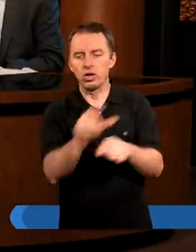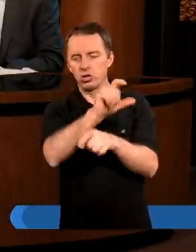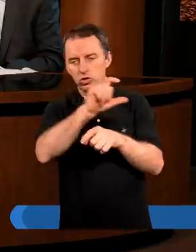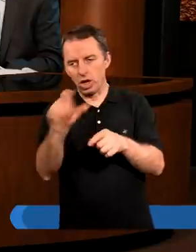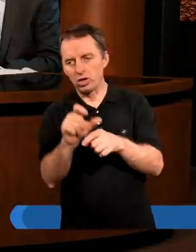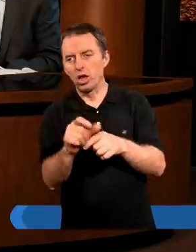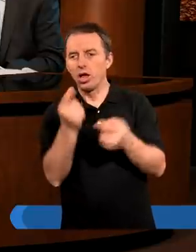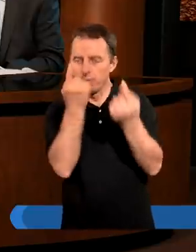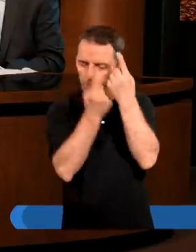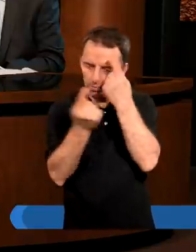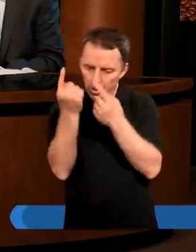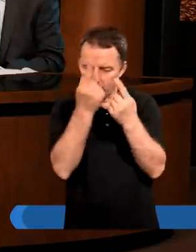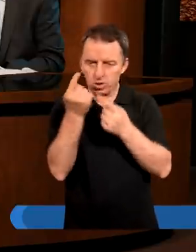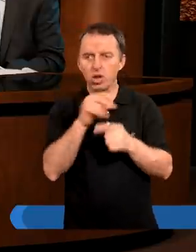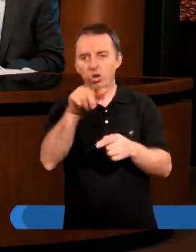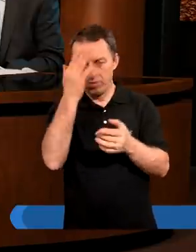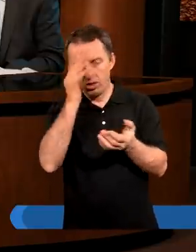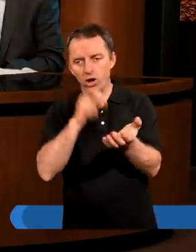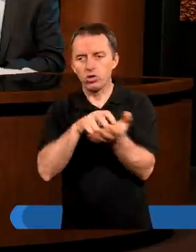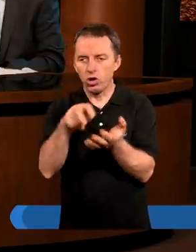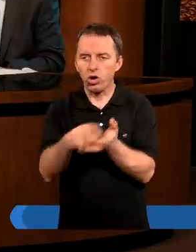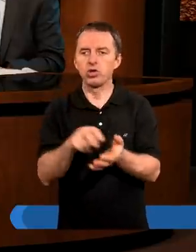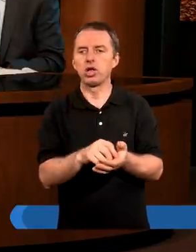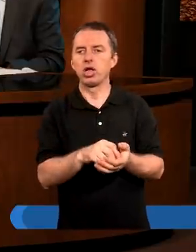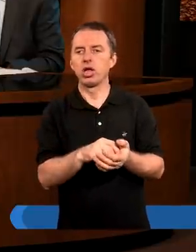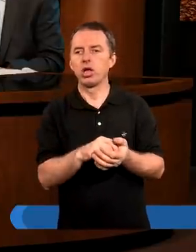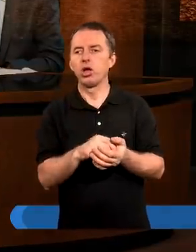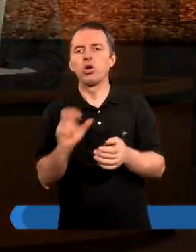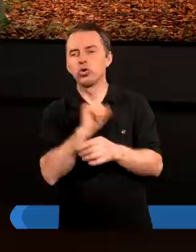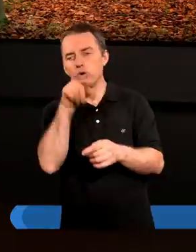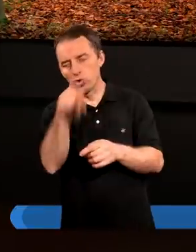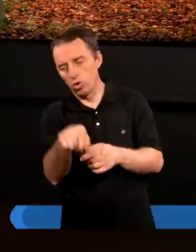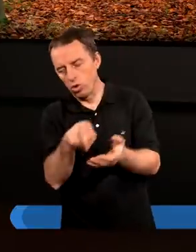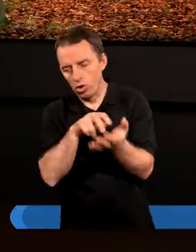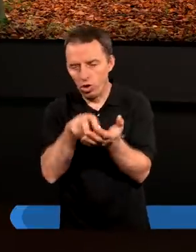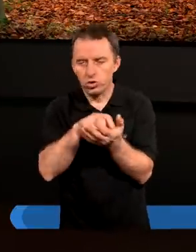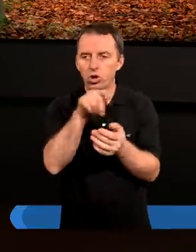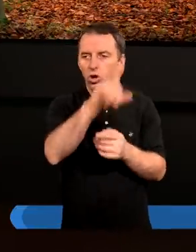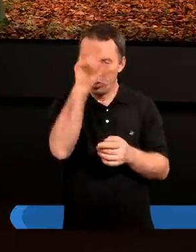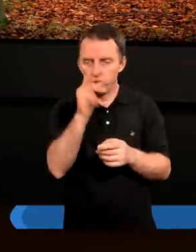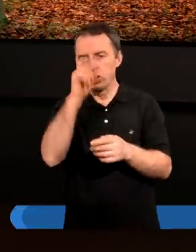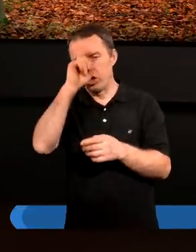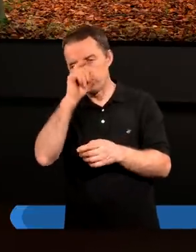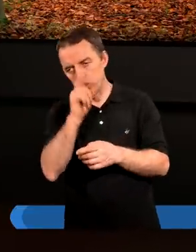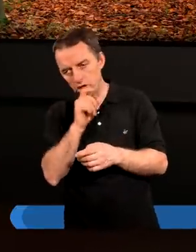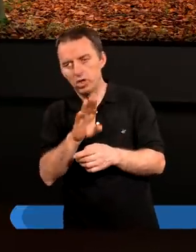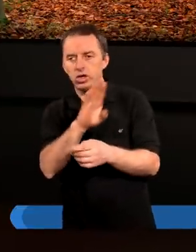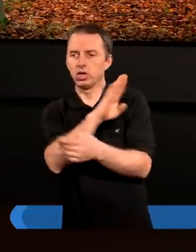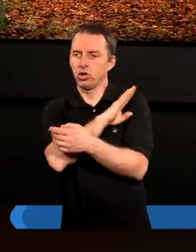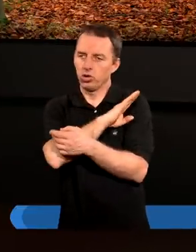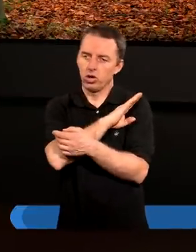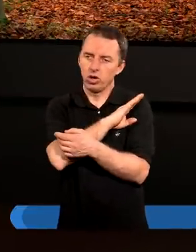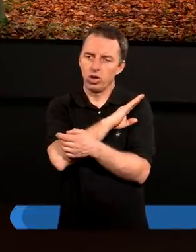sądzę, że już pojąłem o co chodzi, ale czy tu chodziło o to, że ludzie źli zginą,